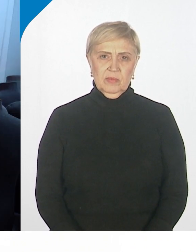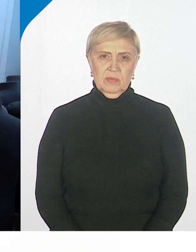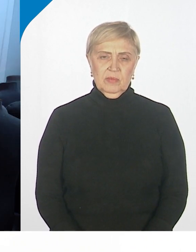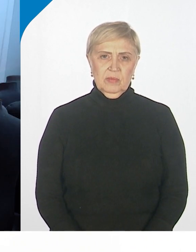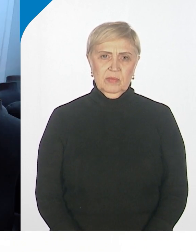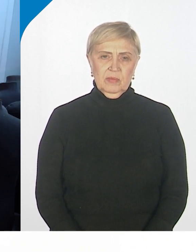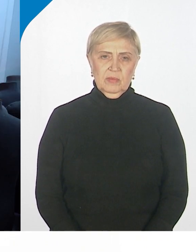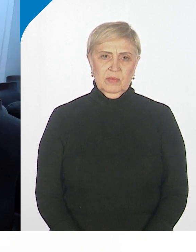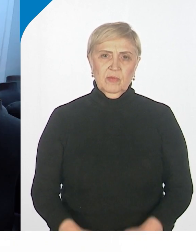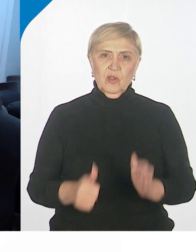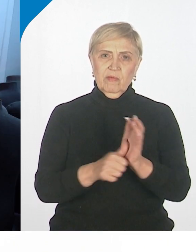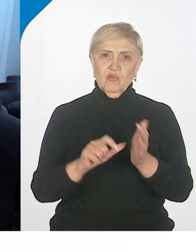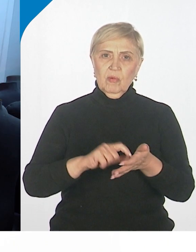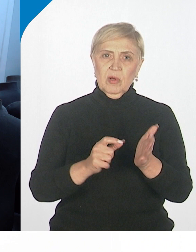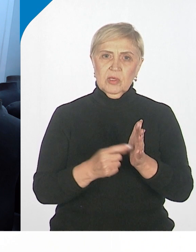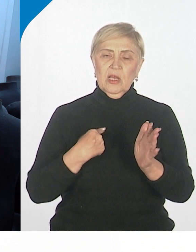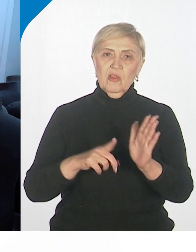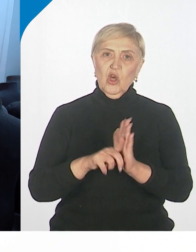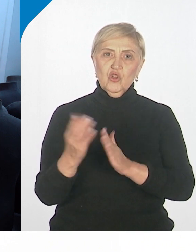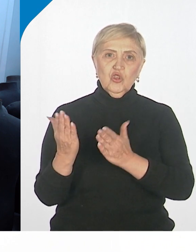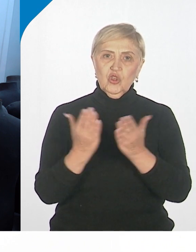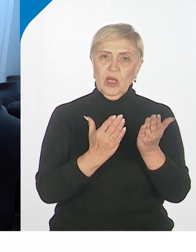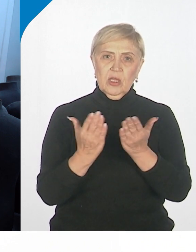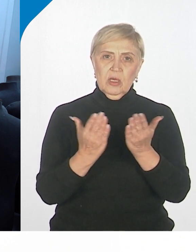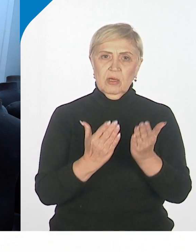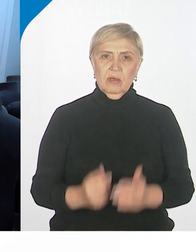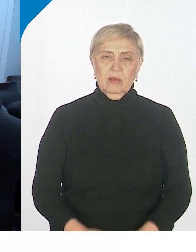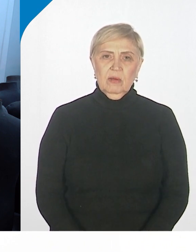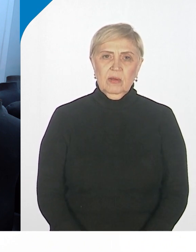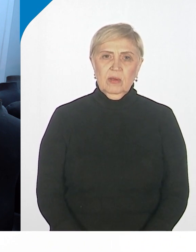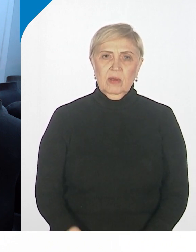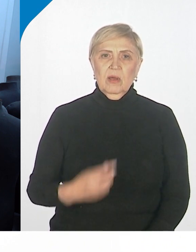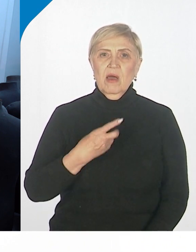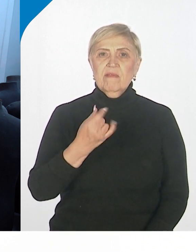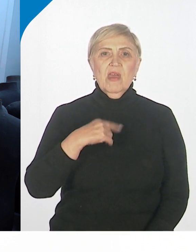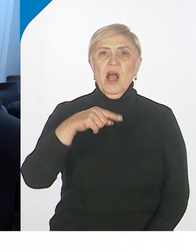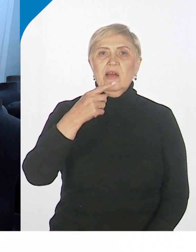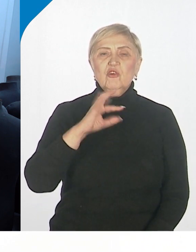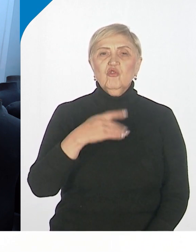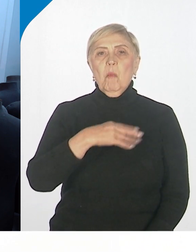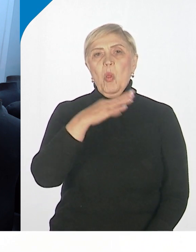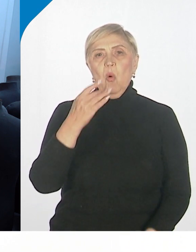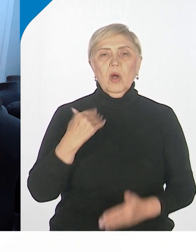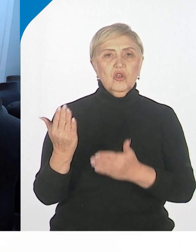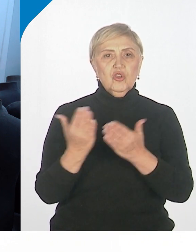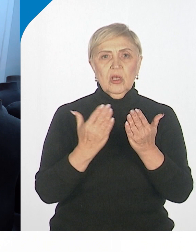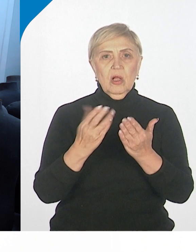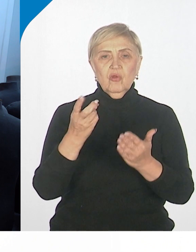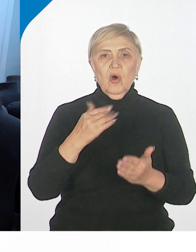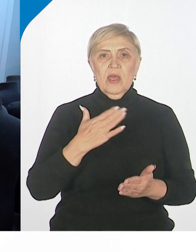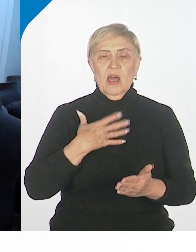С той класса я начал читать. Вот. Я не говорю, что там прям много-много читал, но я